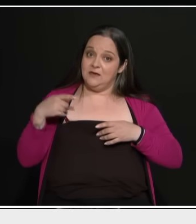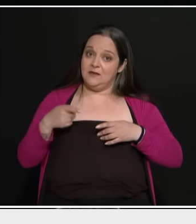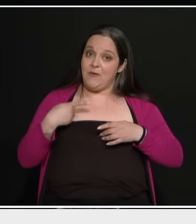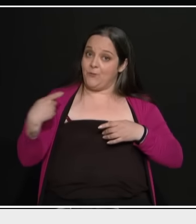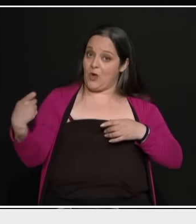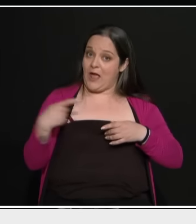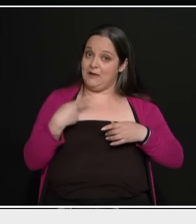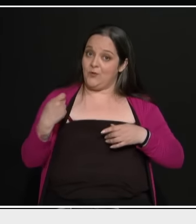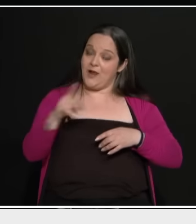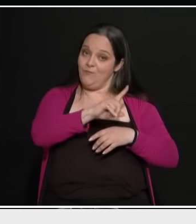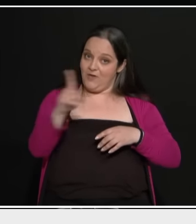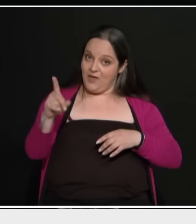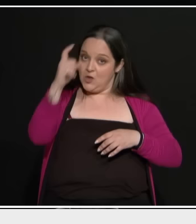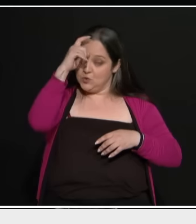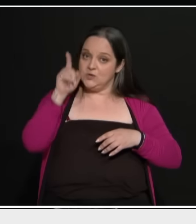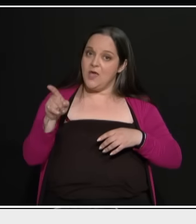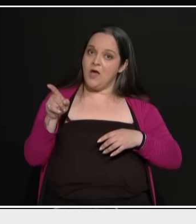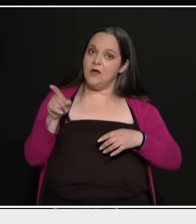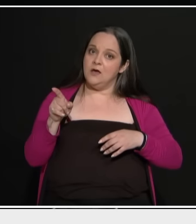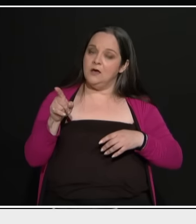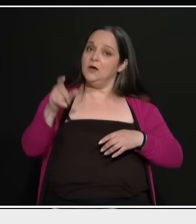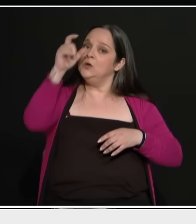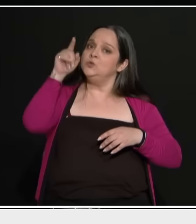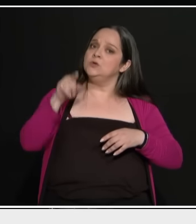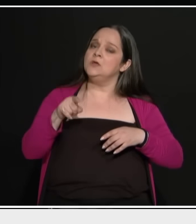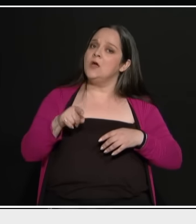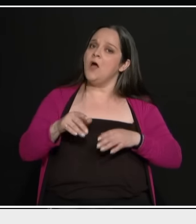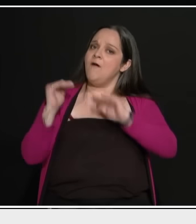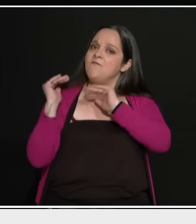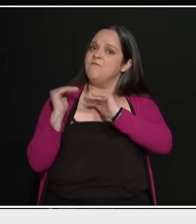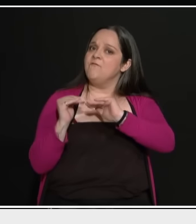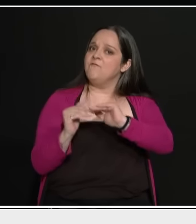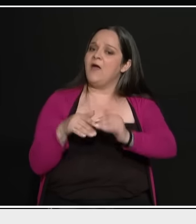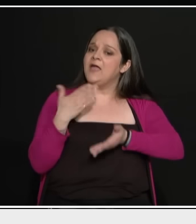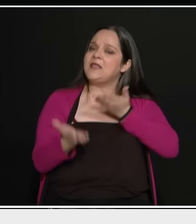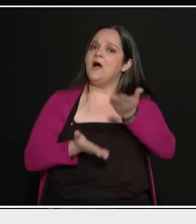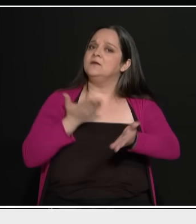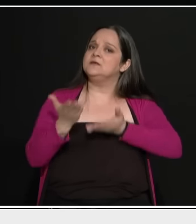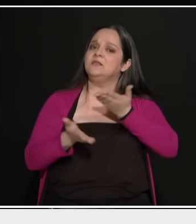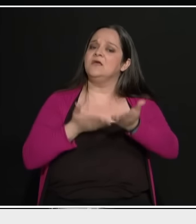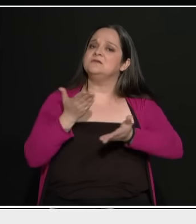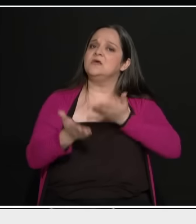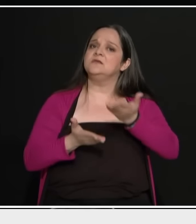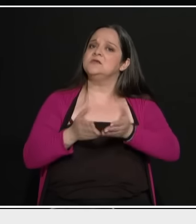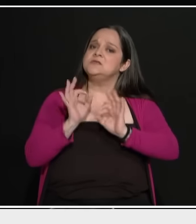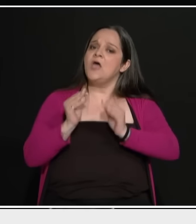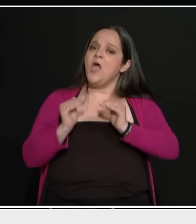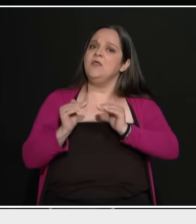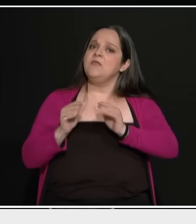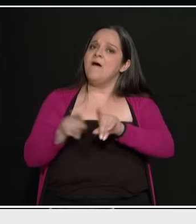προκαλούν. Οι Τούρκοι παραμένουν ετούνται στα ίδια. Δηλαδή ζητούν 19 νησιά